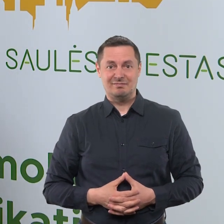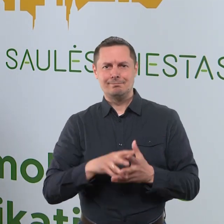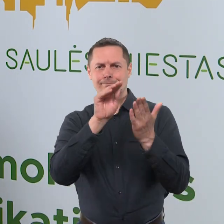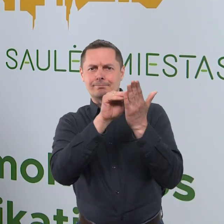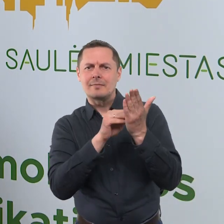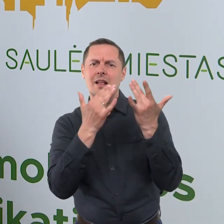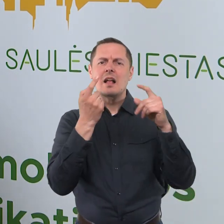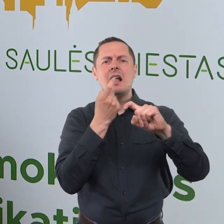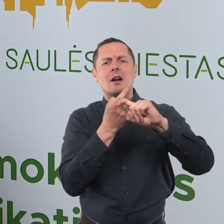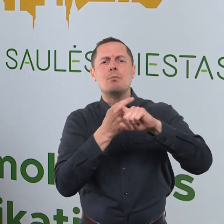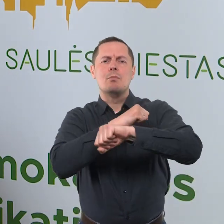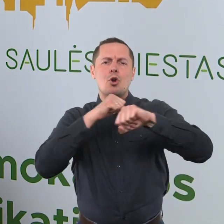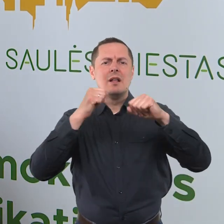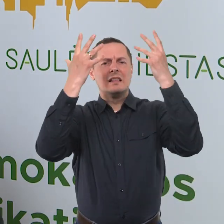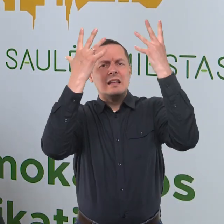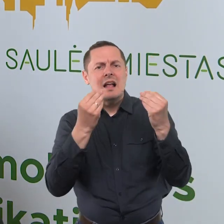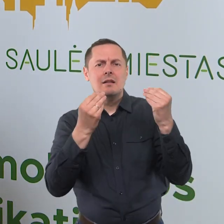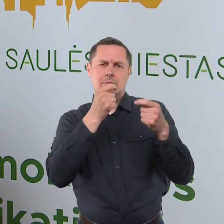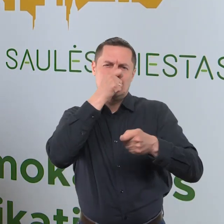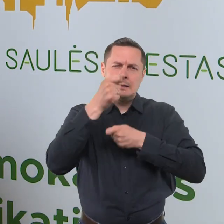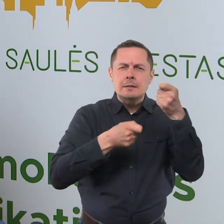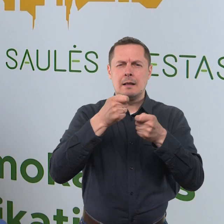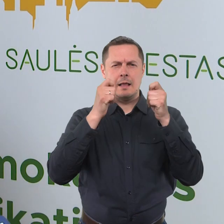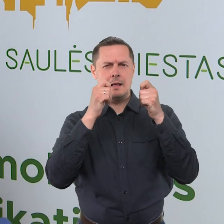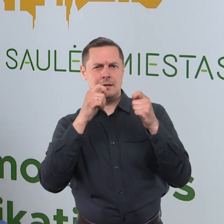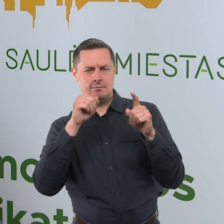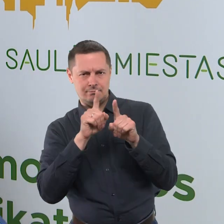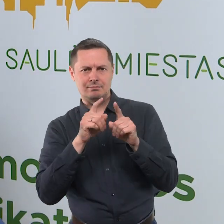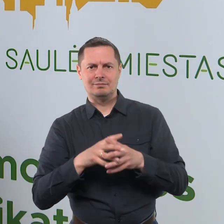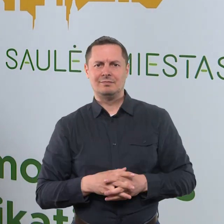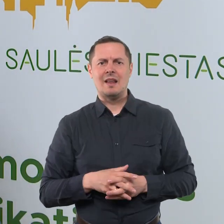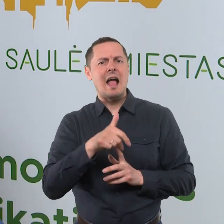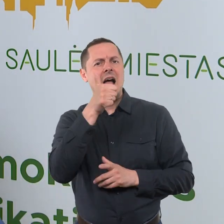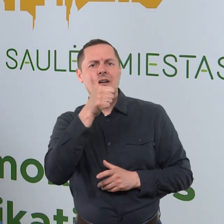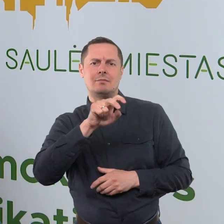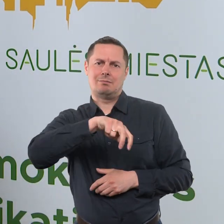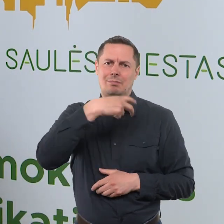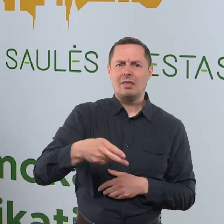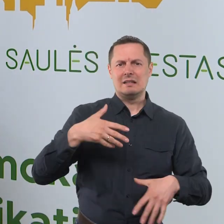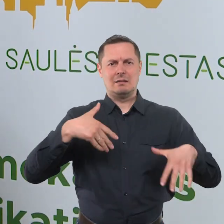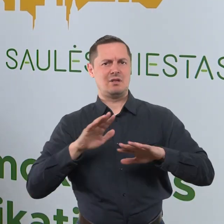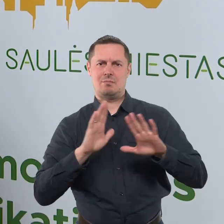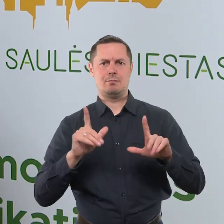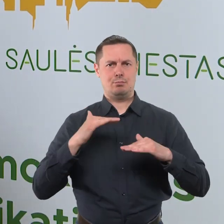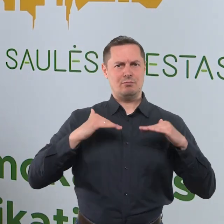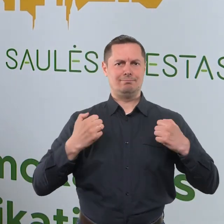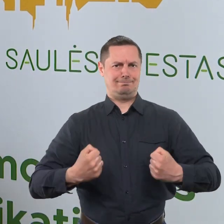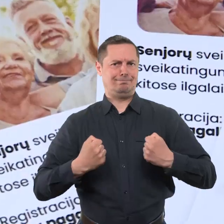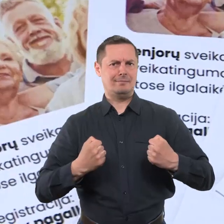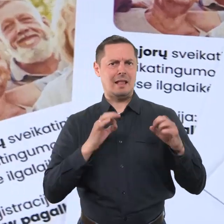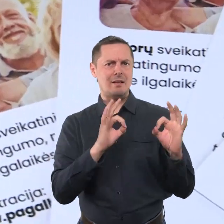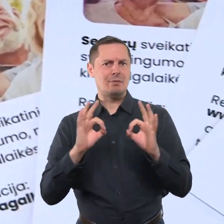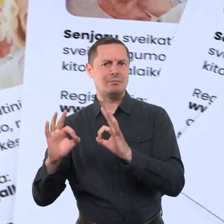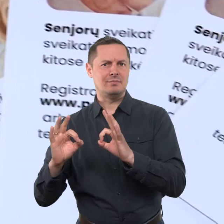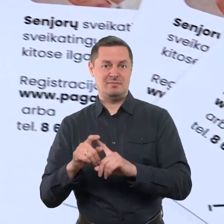kaip, kiek kartu reikia mankštintis ir kokius pritimus atlikti, kad mažinti kritimų prevenciją per fizinio aktyvumo veiklas.